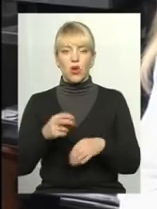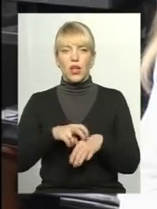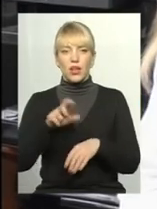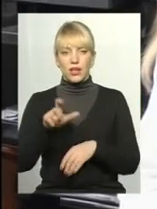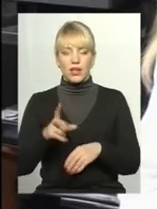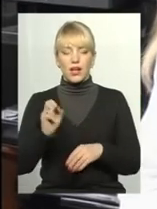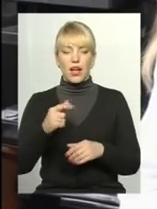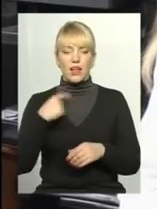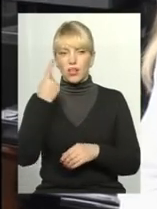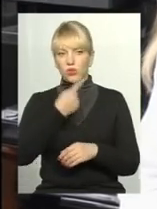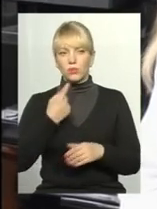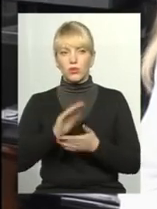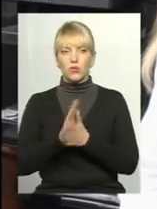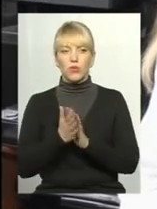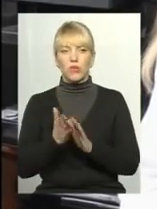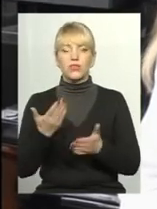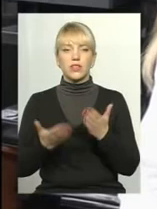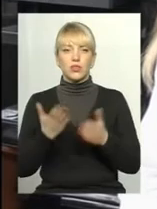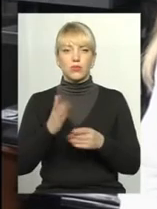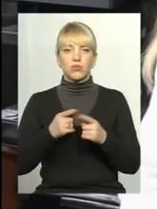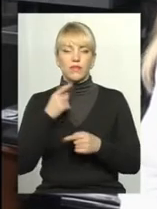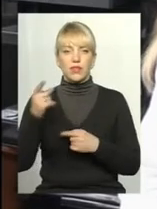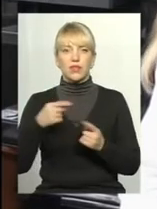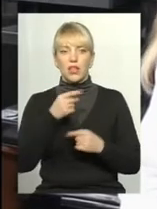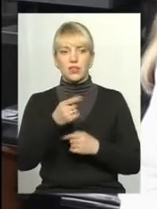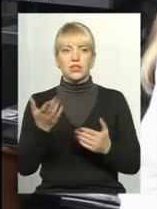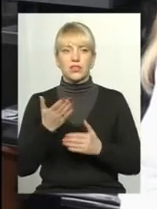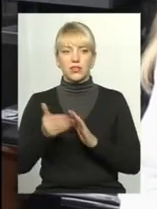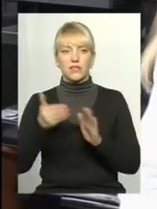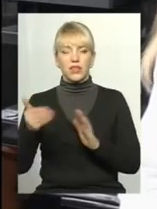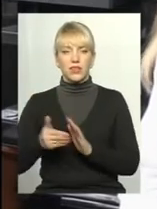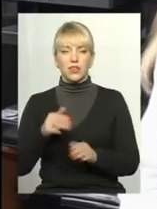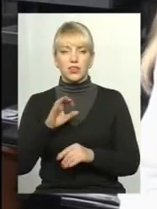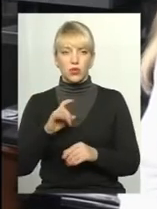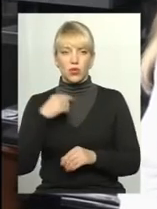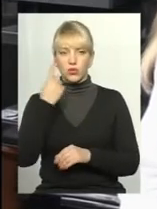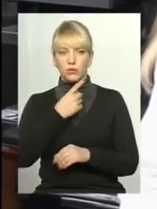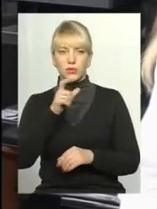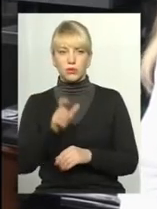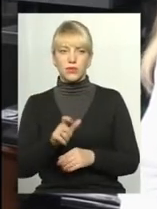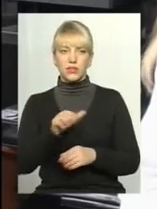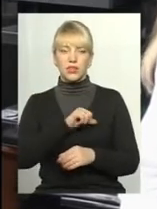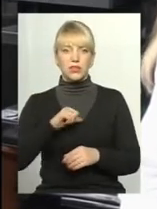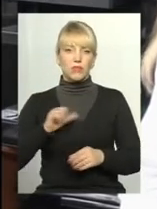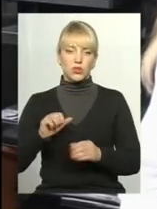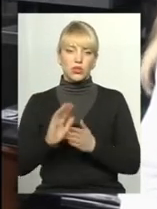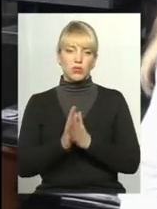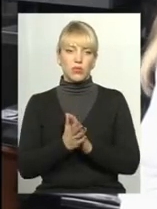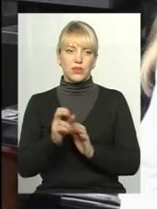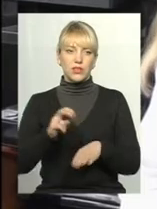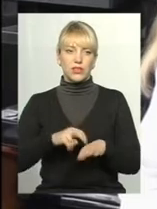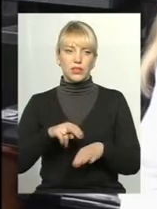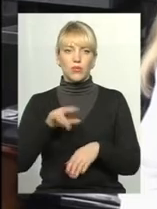таки за особистою домовленістю, якщо це будуть віддалені виклики, то особисто пацієнт зможе домовитися з лікарем